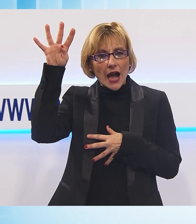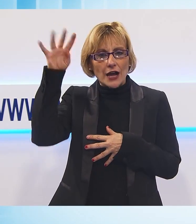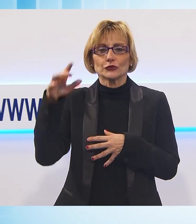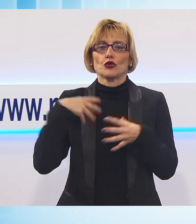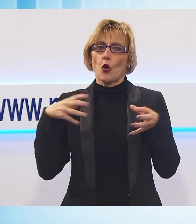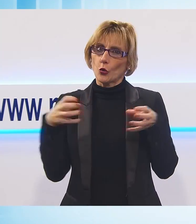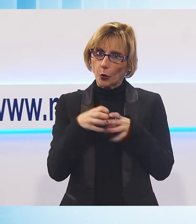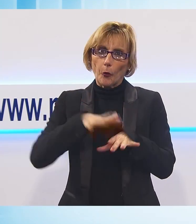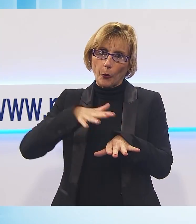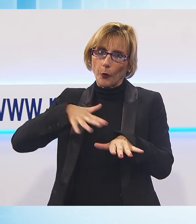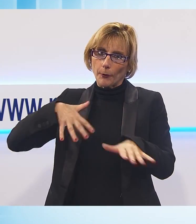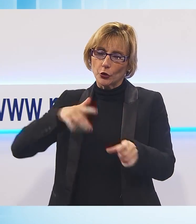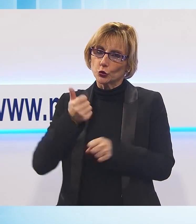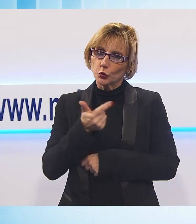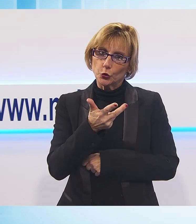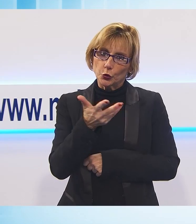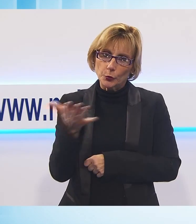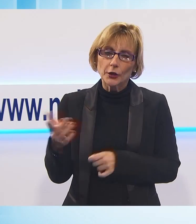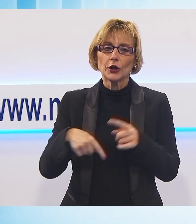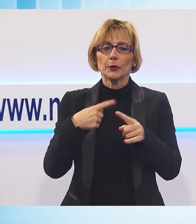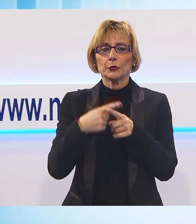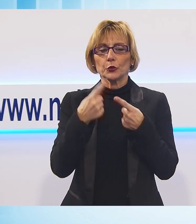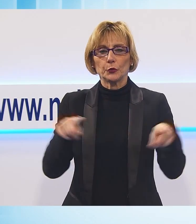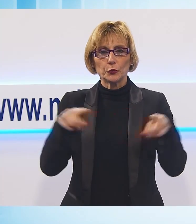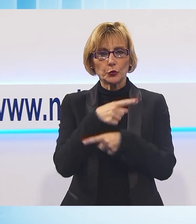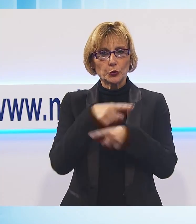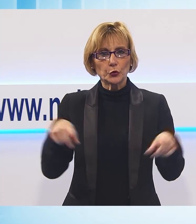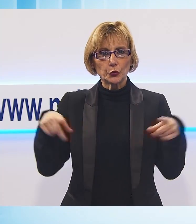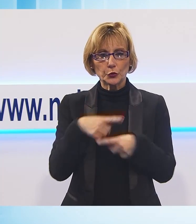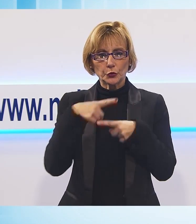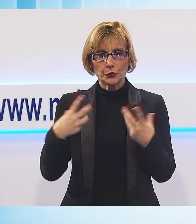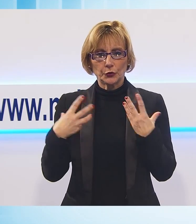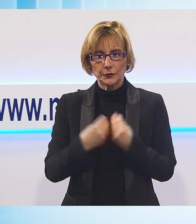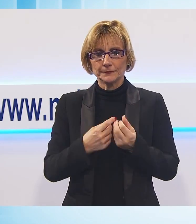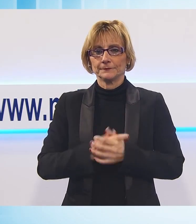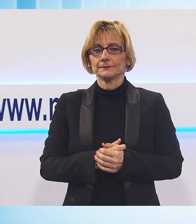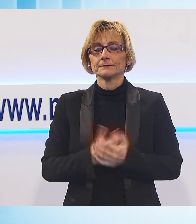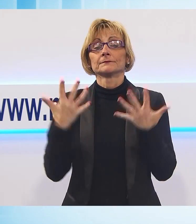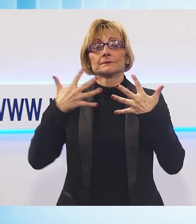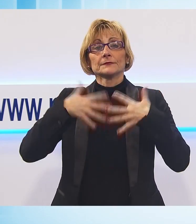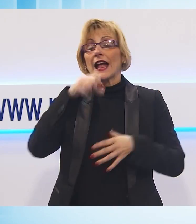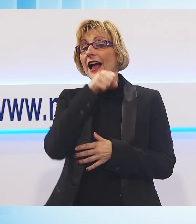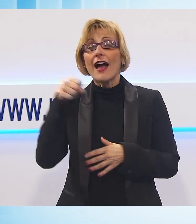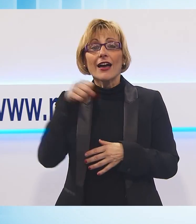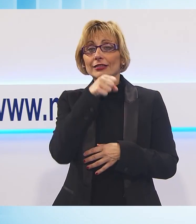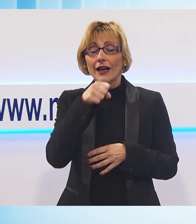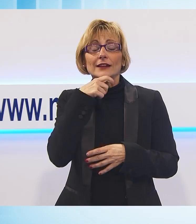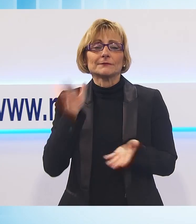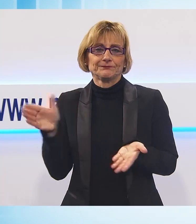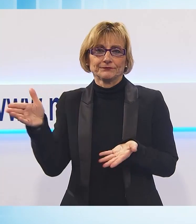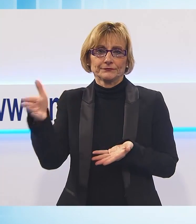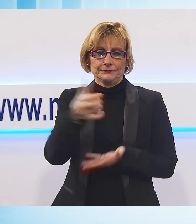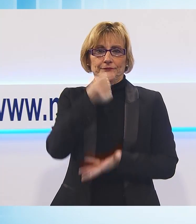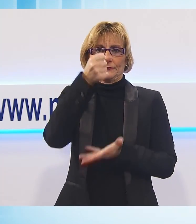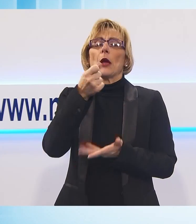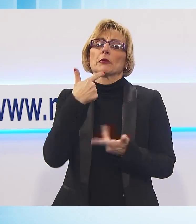numeroso, arricchito anche dai musicanti della Mursi Full Band. Organizzano questa cantata della Befana, in cui si raccolgono fondi proprio per la